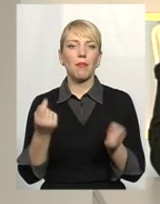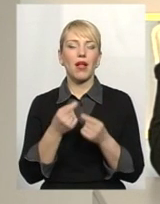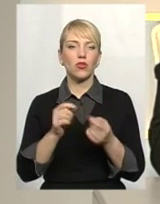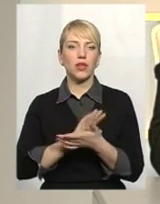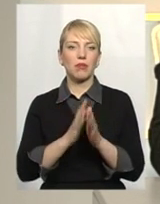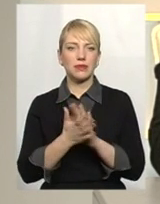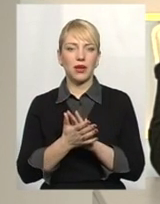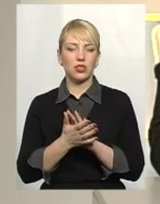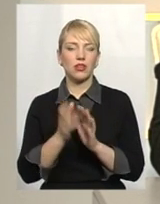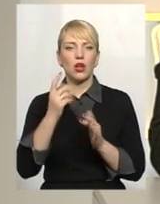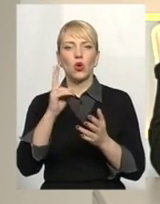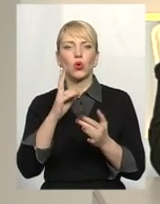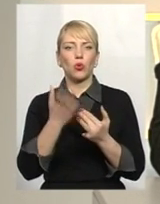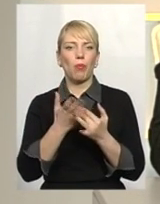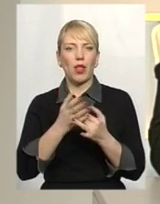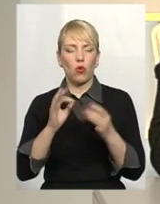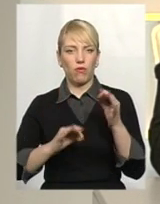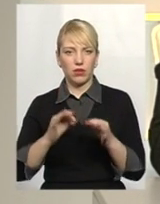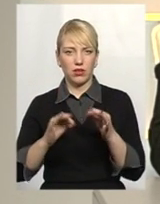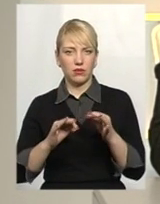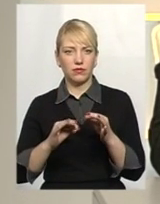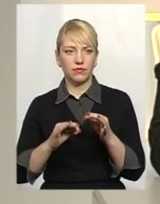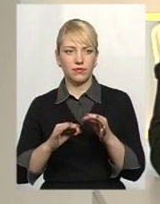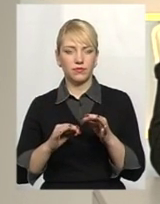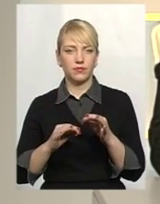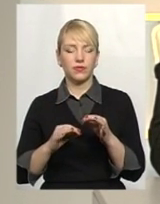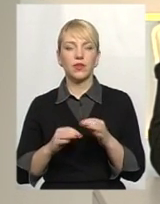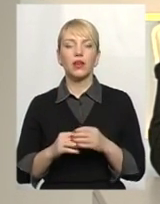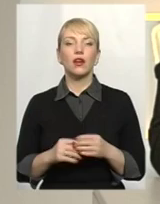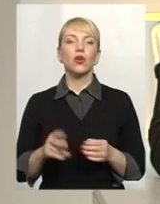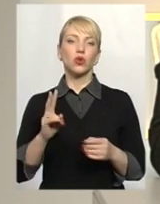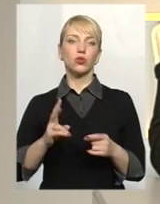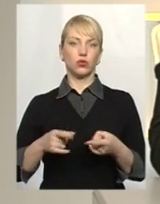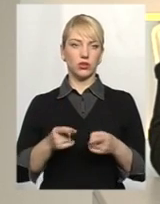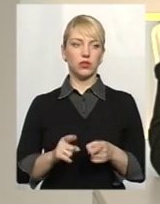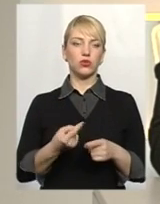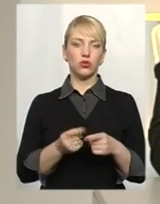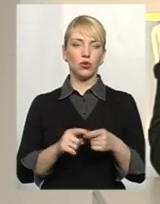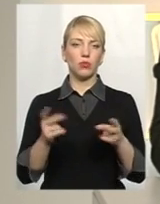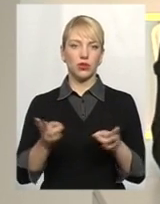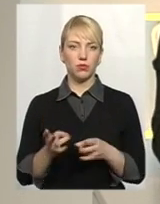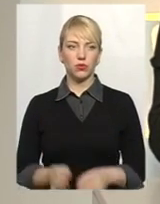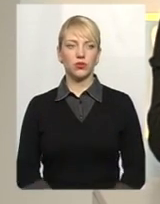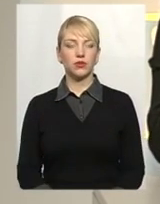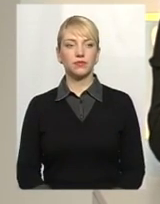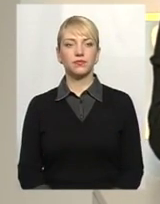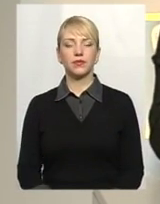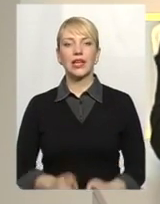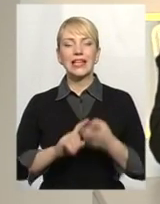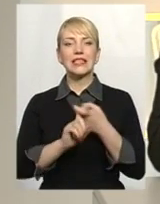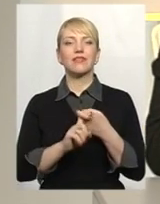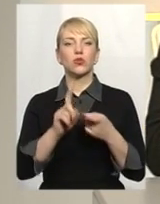малозабезпечених пільговиків, таких верств населення, які дійсно цього потребують. У зв'язку з